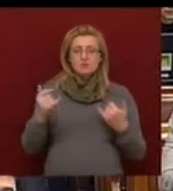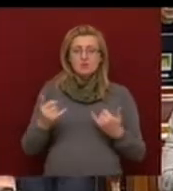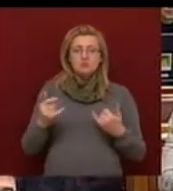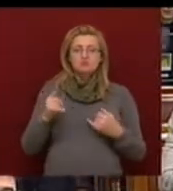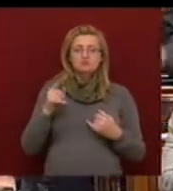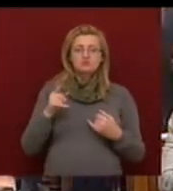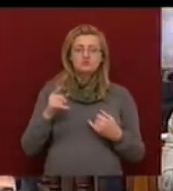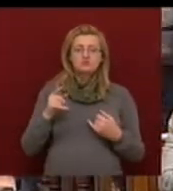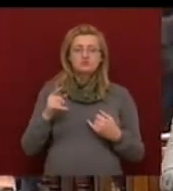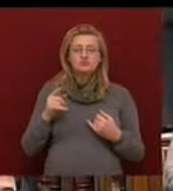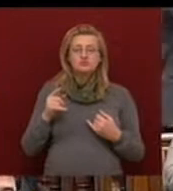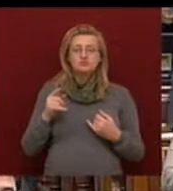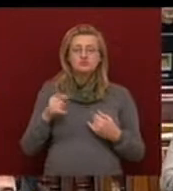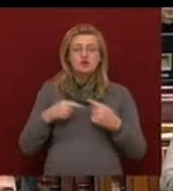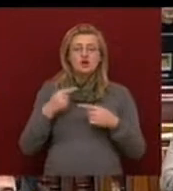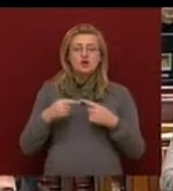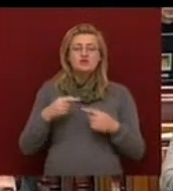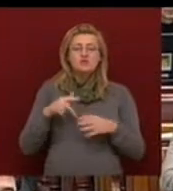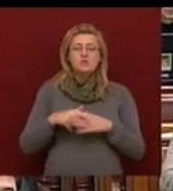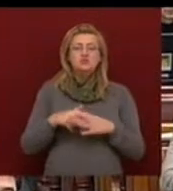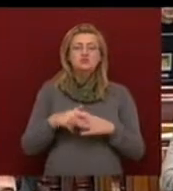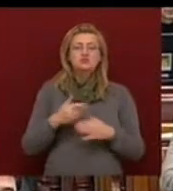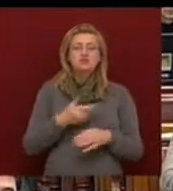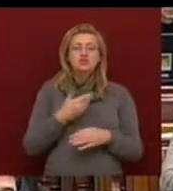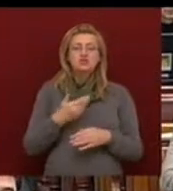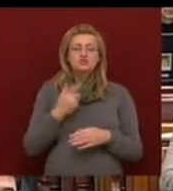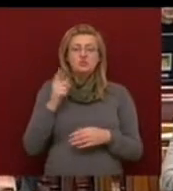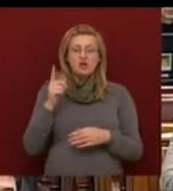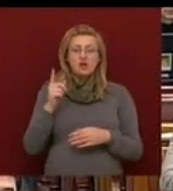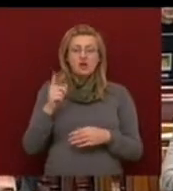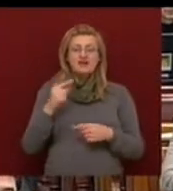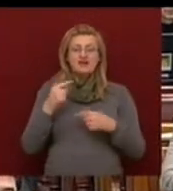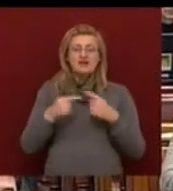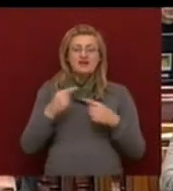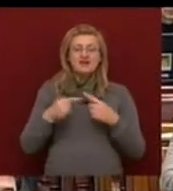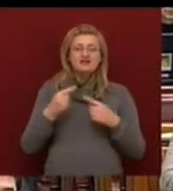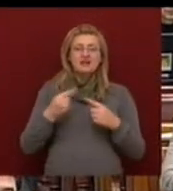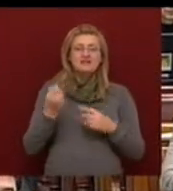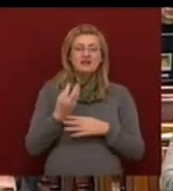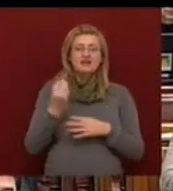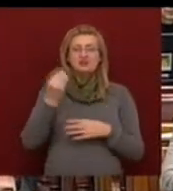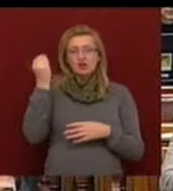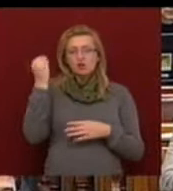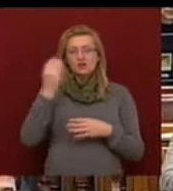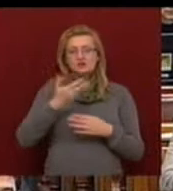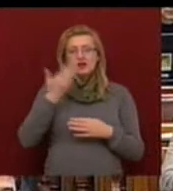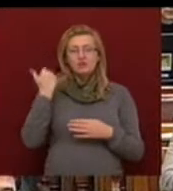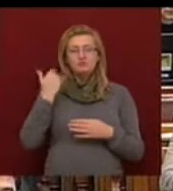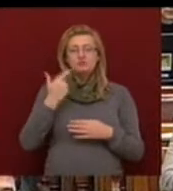a klasszikus közgazdasági iskola, azok, akik hirdették a tanokat az elmúlt húsz évben.